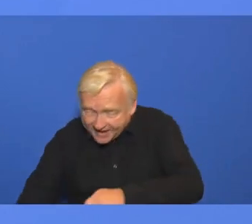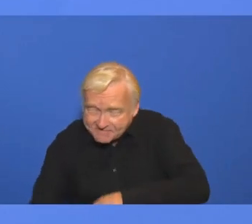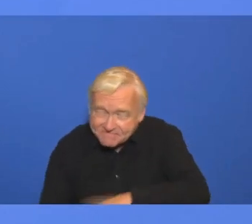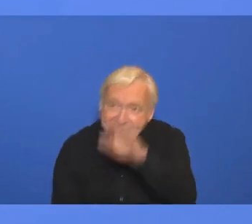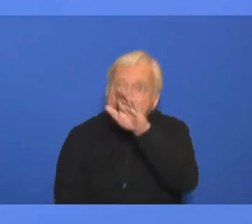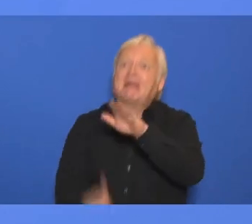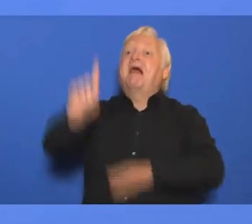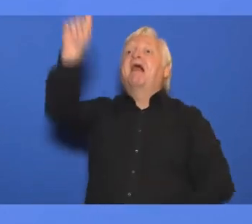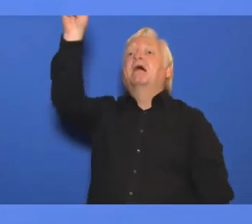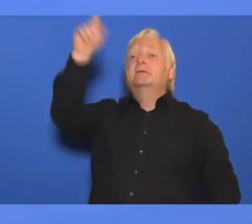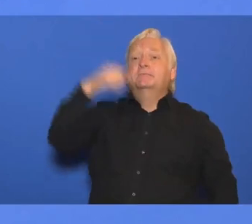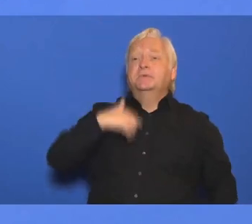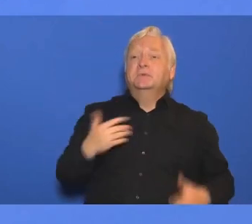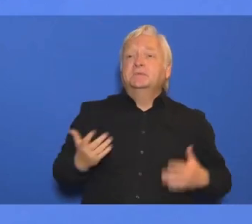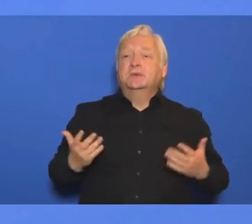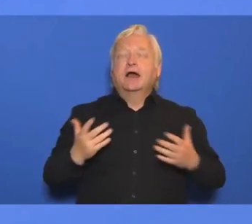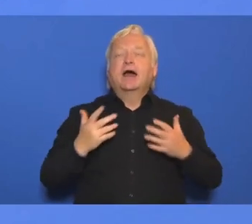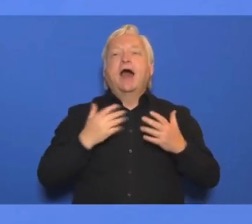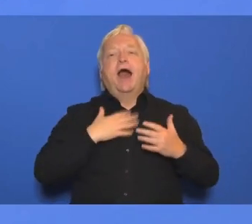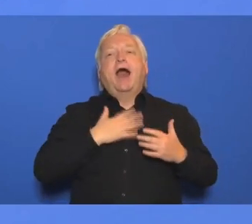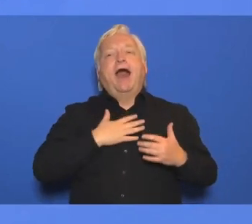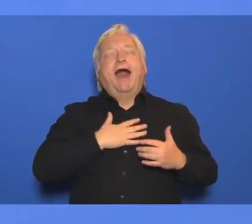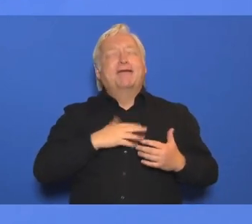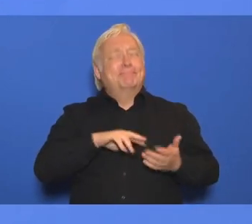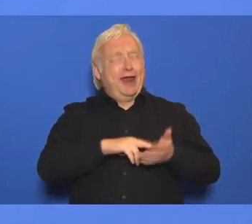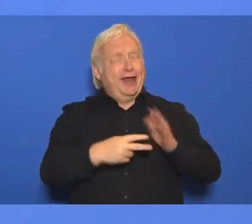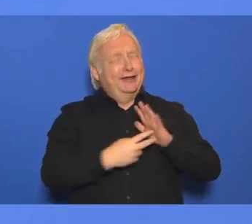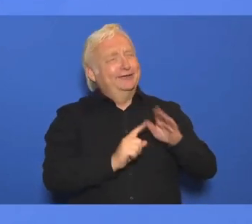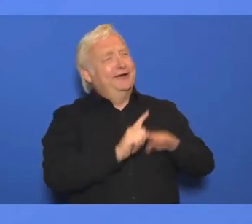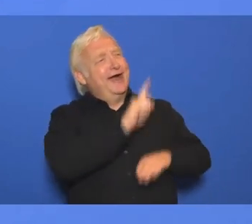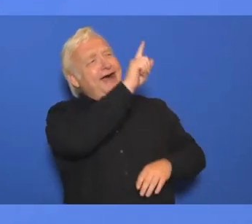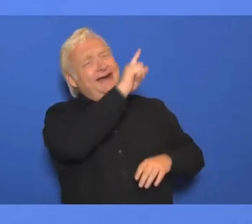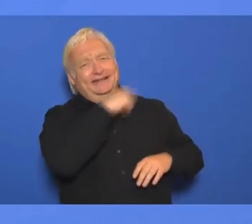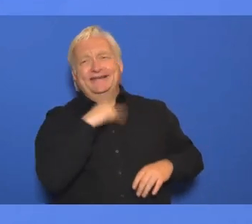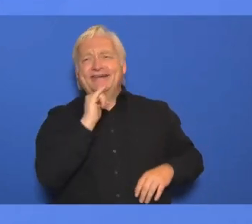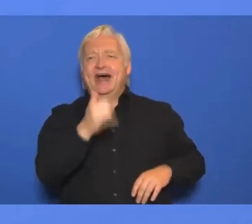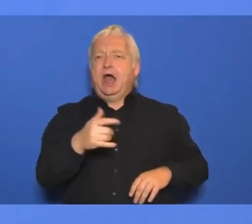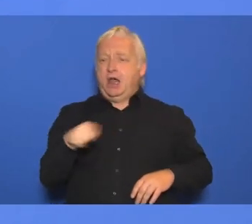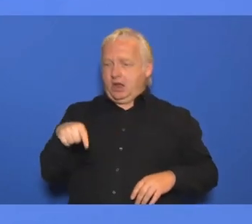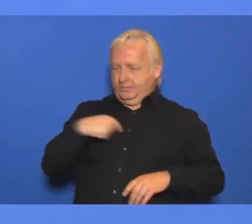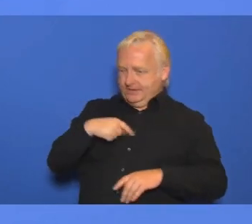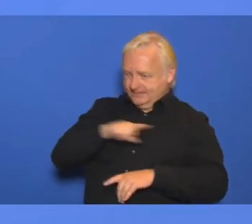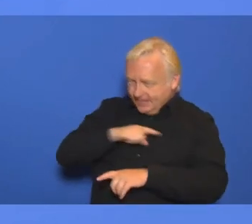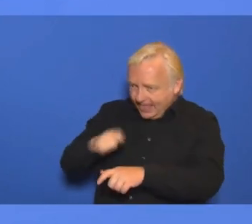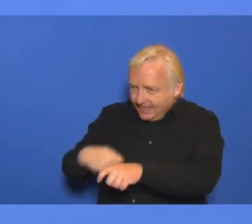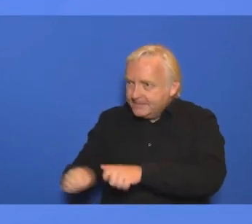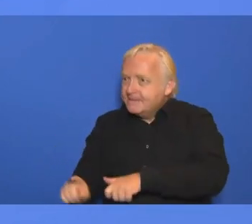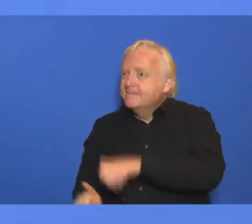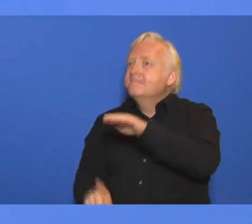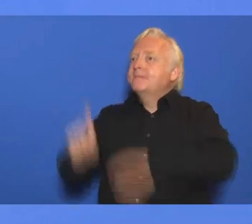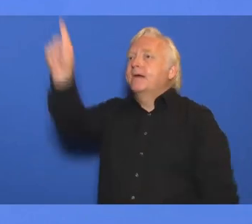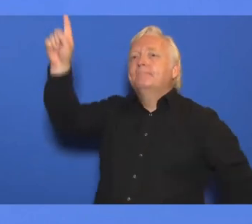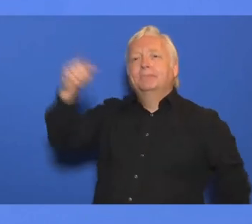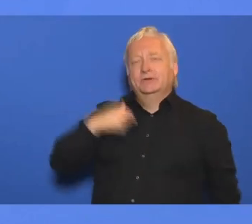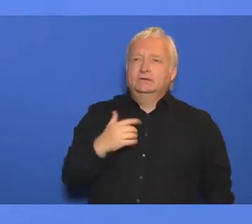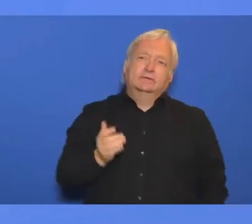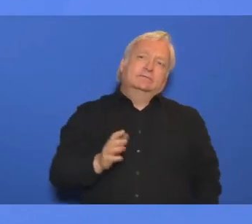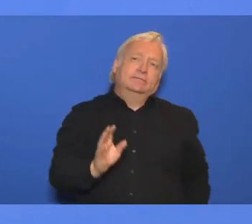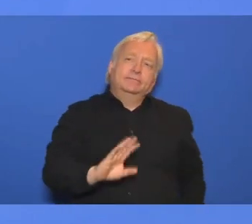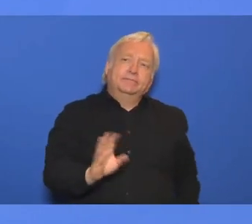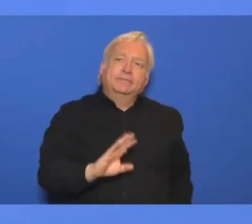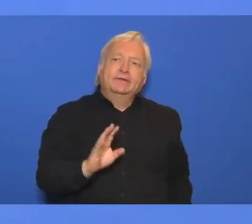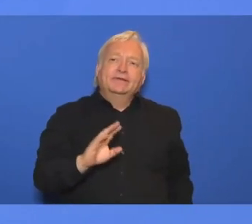relativ in der Frage klar. Aber Winfried Kretschmann hat uns einmal in einer Runde gesagt, man sollte nicht etwas machen,